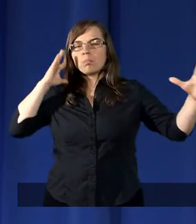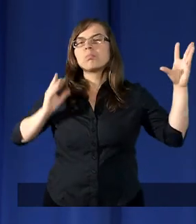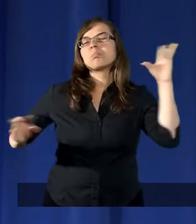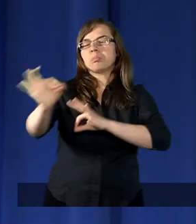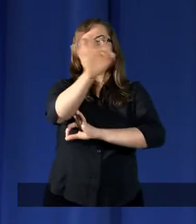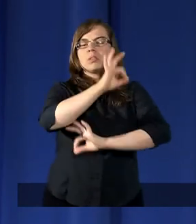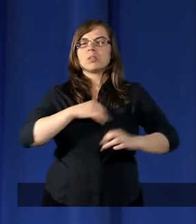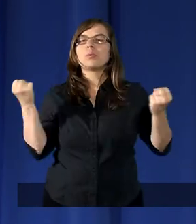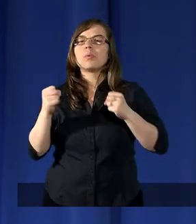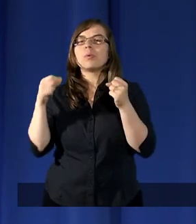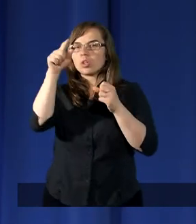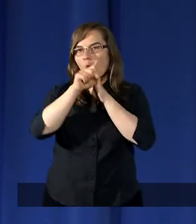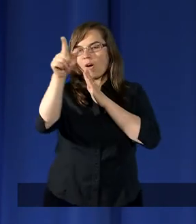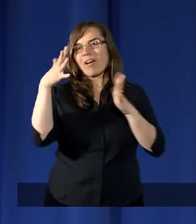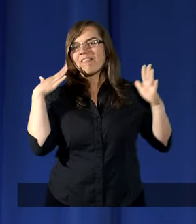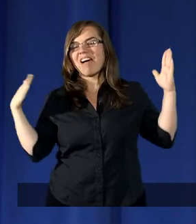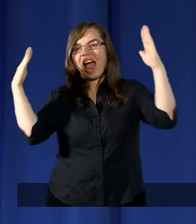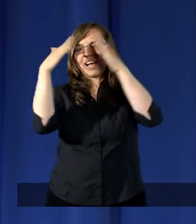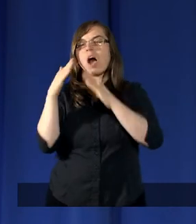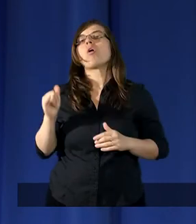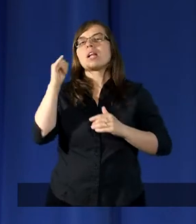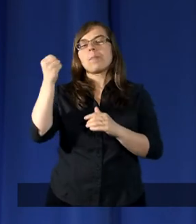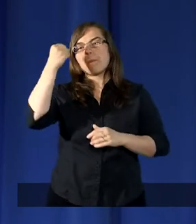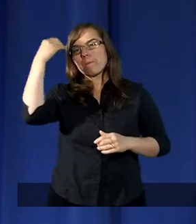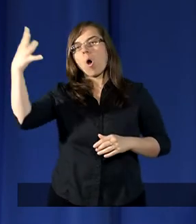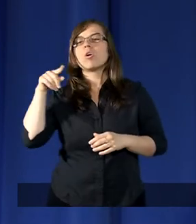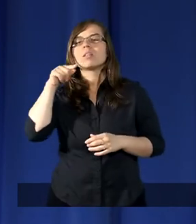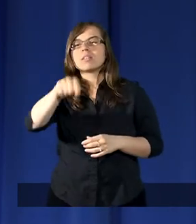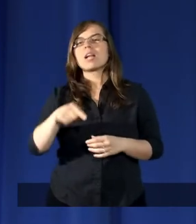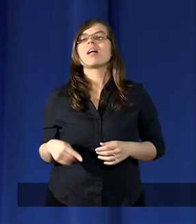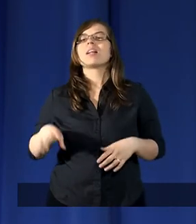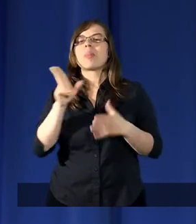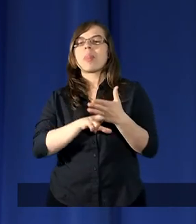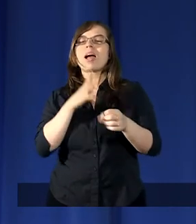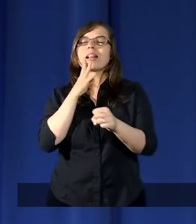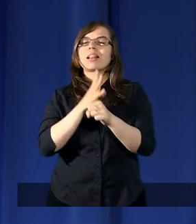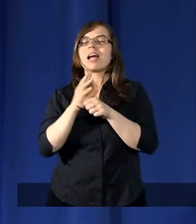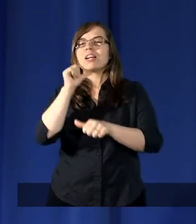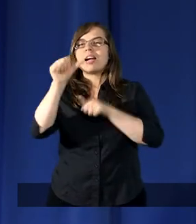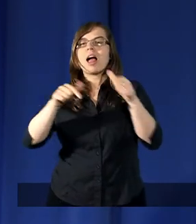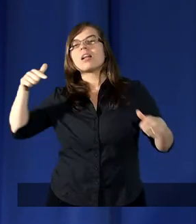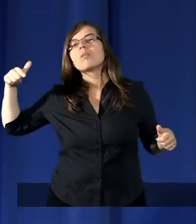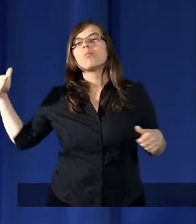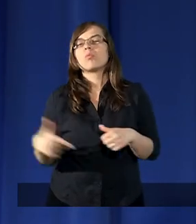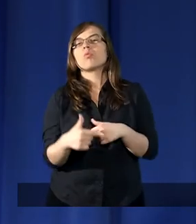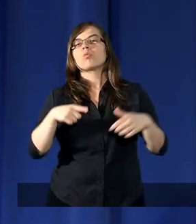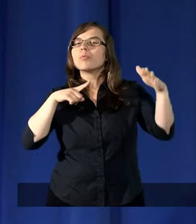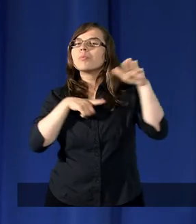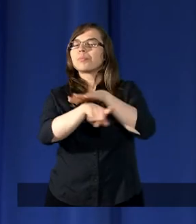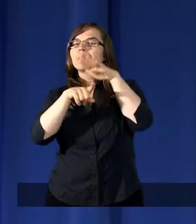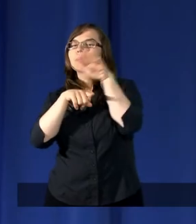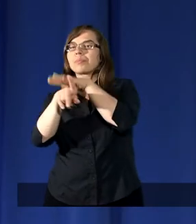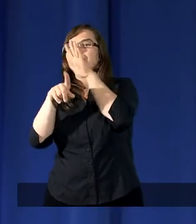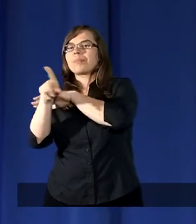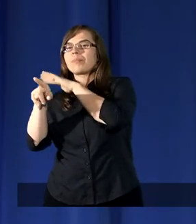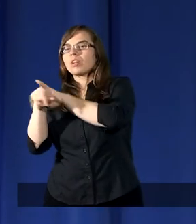Faraona i Mojżesz na czterdzieści lat musiał uciekać